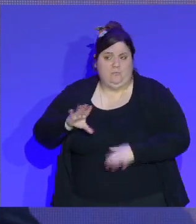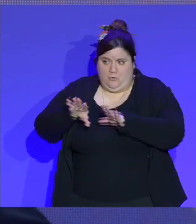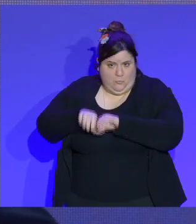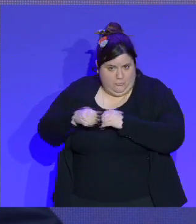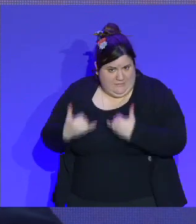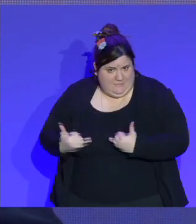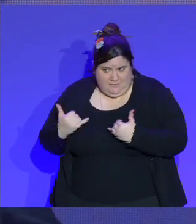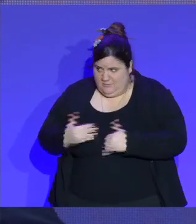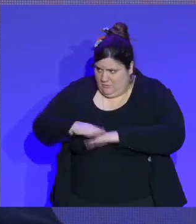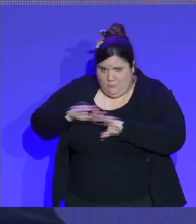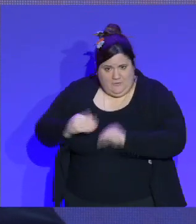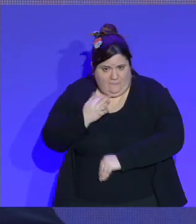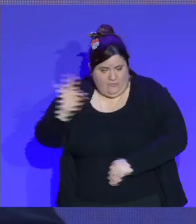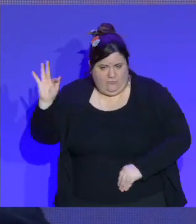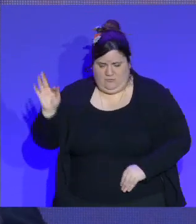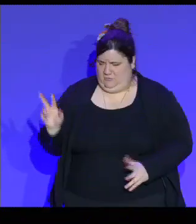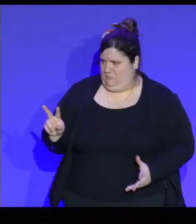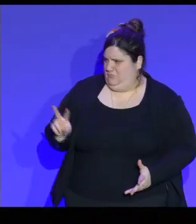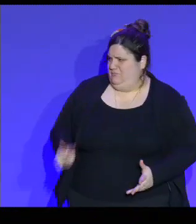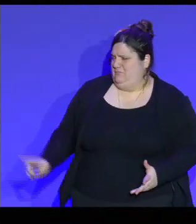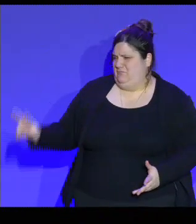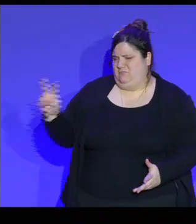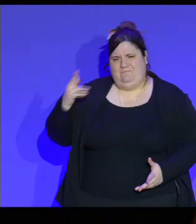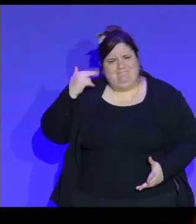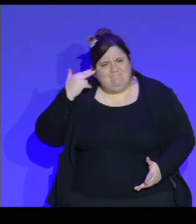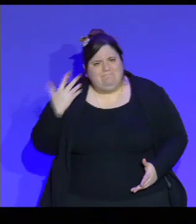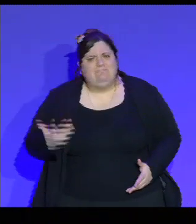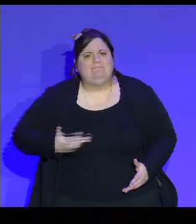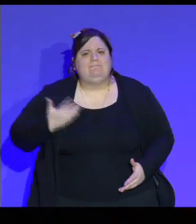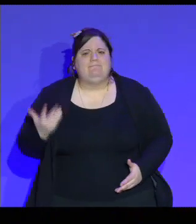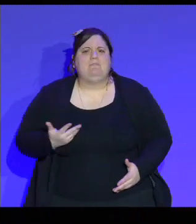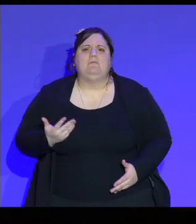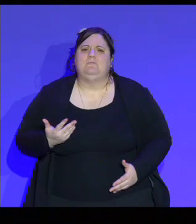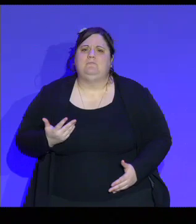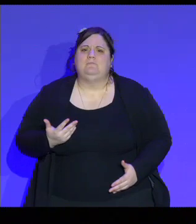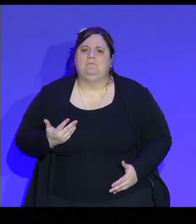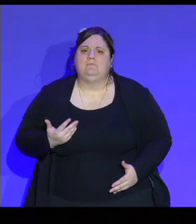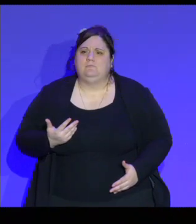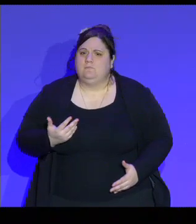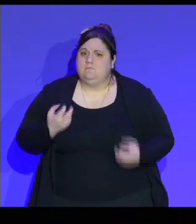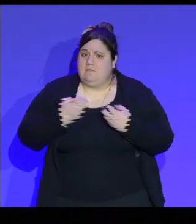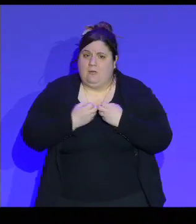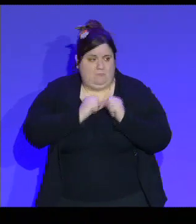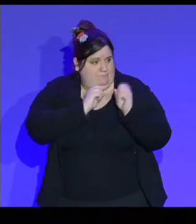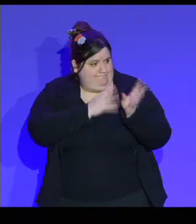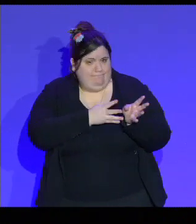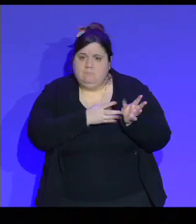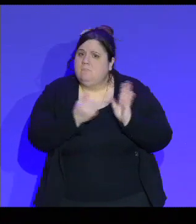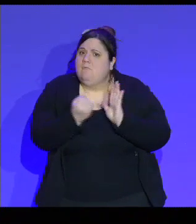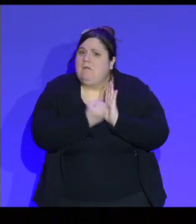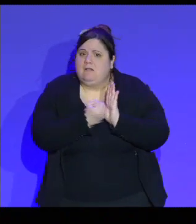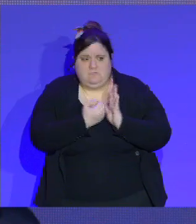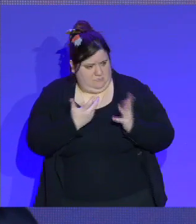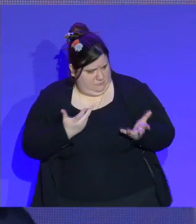incroyable. Il y a un appétit aujourd'hui pour le vélo. Et vous ne pouvez pas changer un dérailleur. Il faut six mois pour